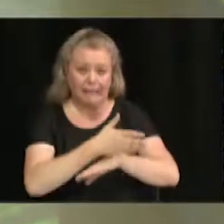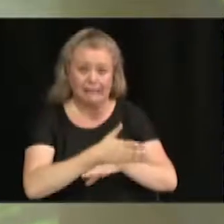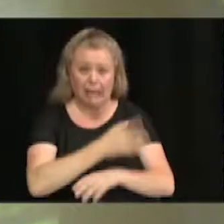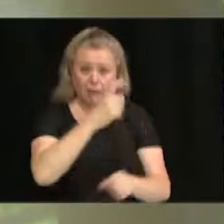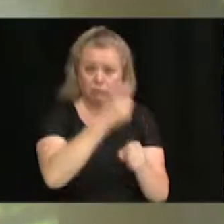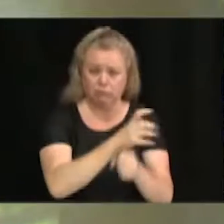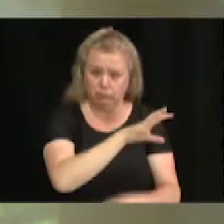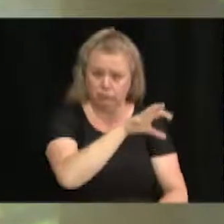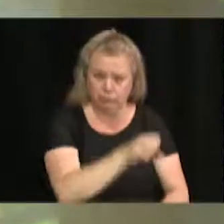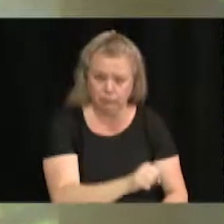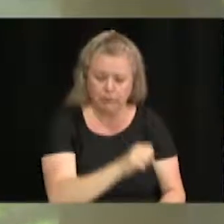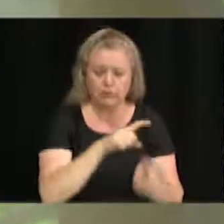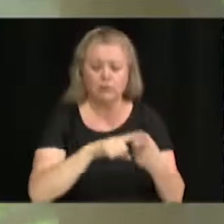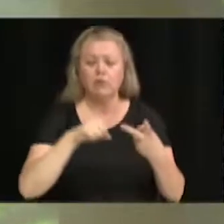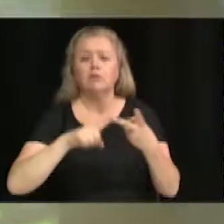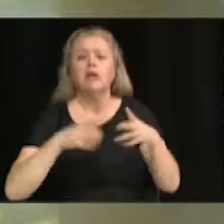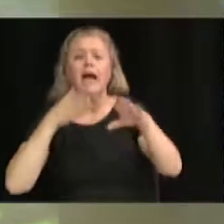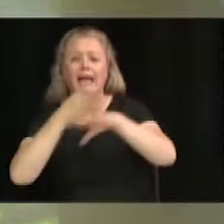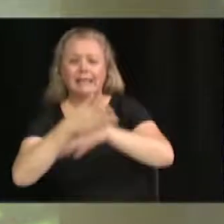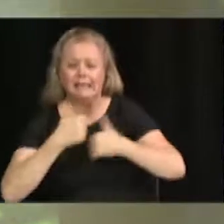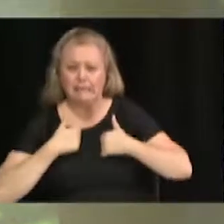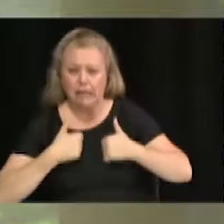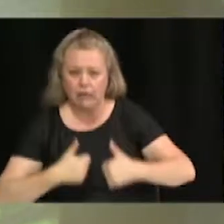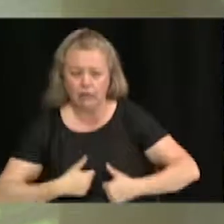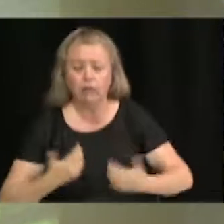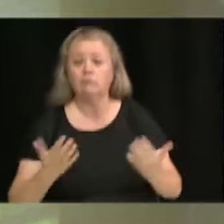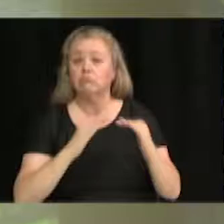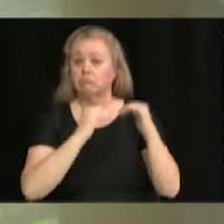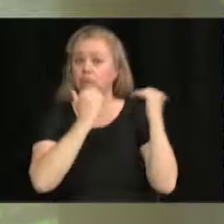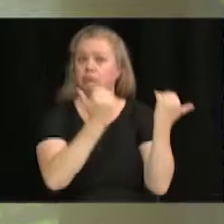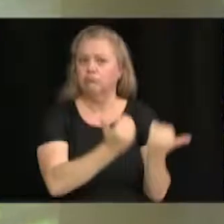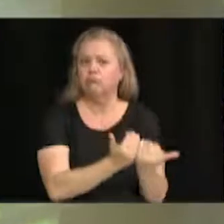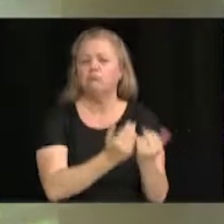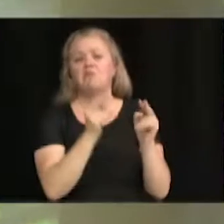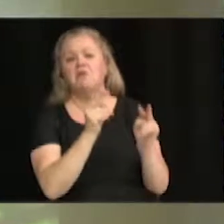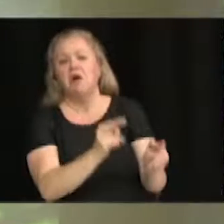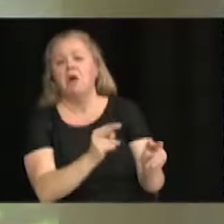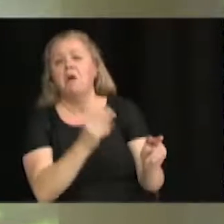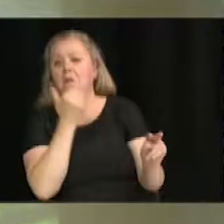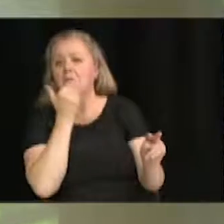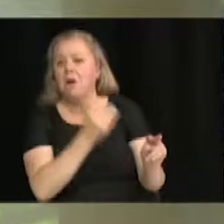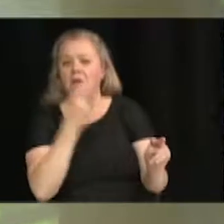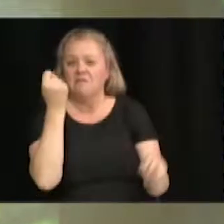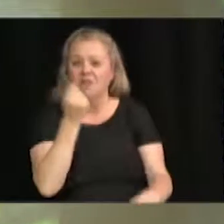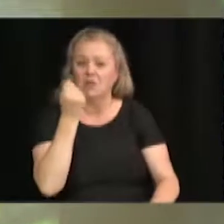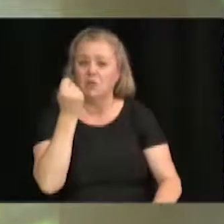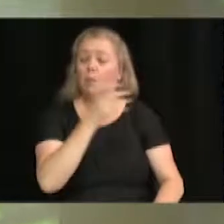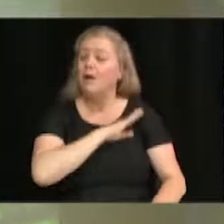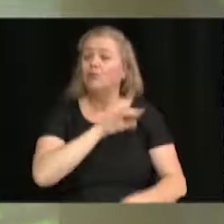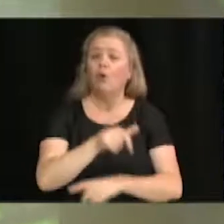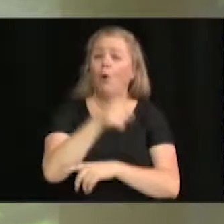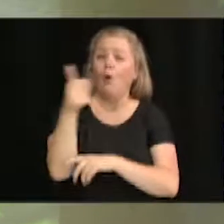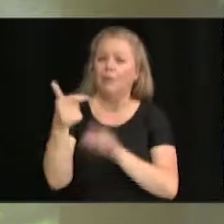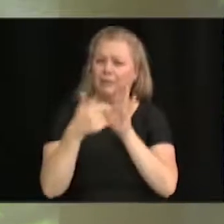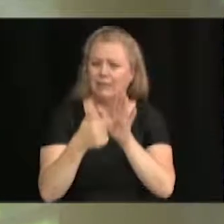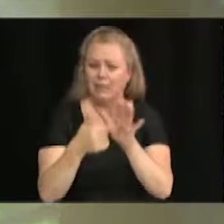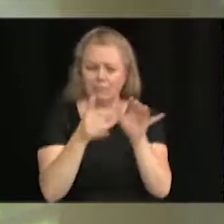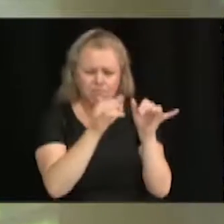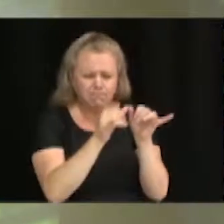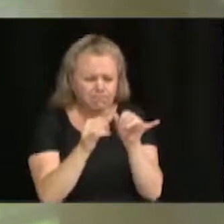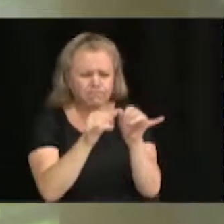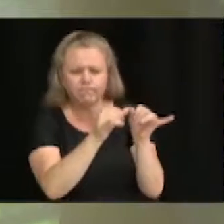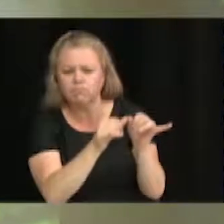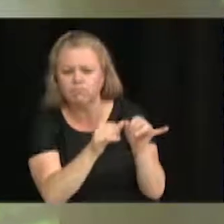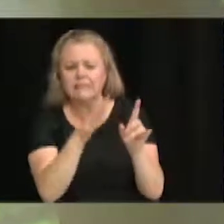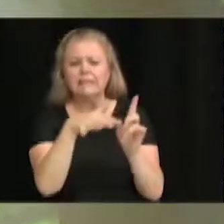contribué à l'obtention de ce résultat enviable. Il y plusieurs autres facteurs, bien sûr, qui sont mesurés, dont la situation économique. Je veux juste vous